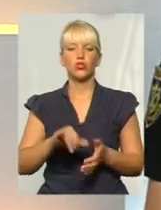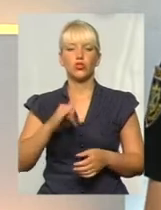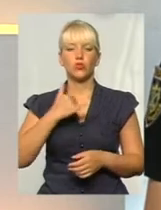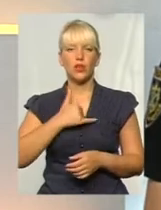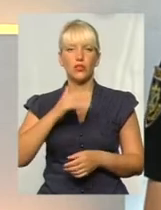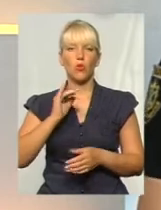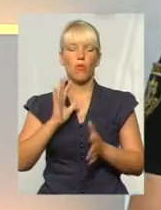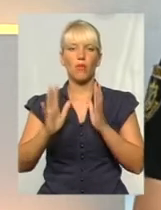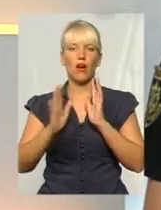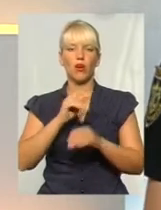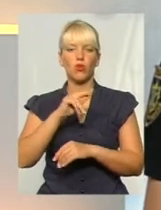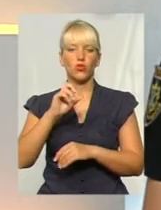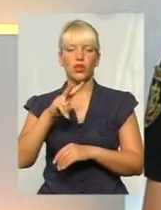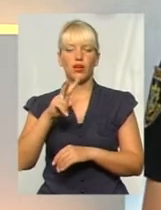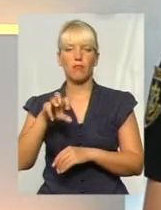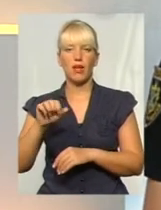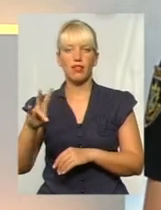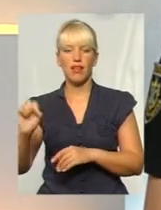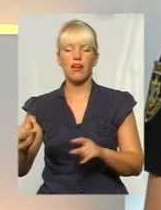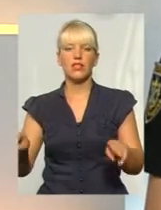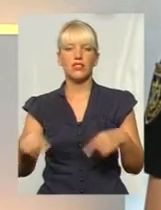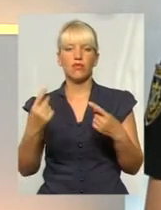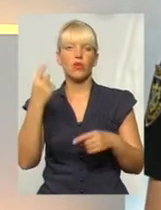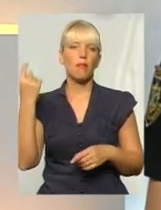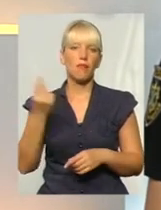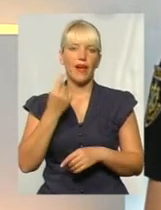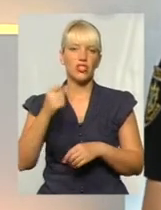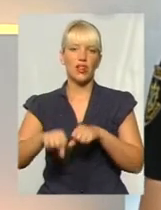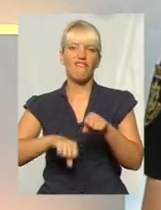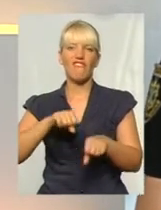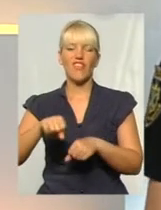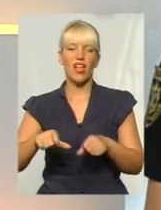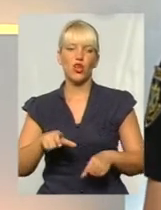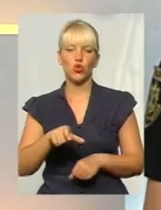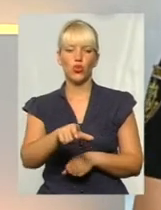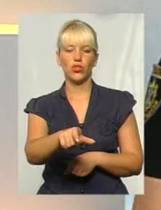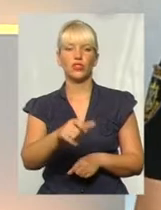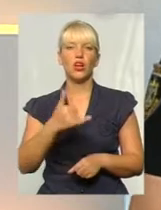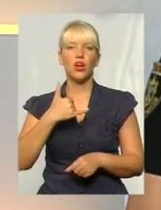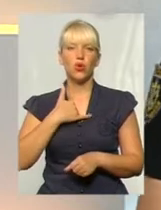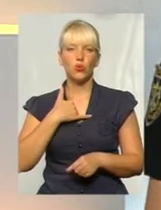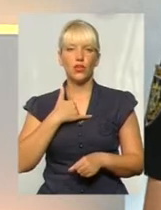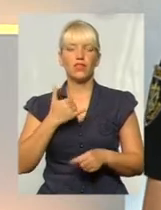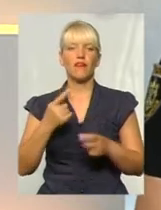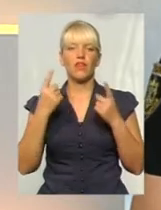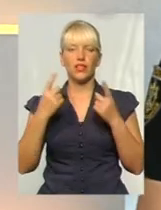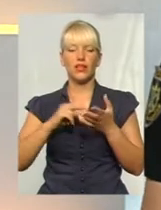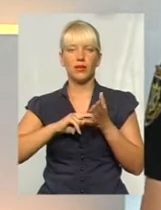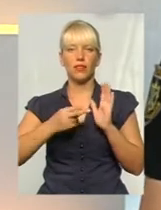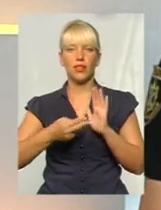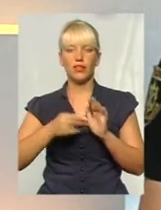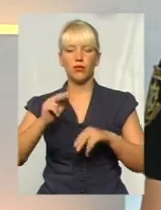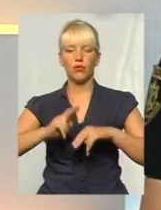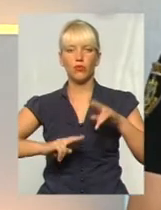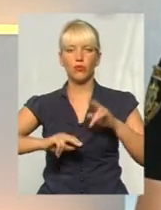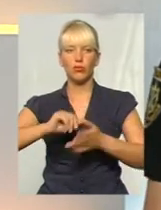Чепманова створена вже перша велодоріжка. І, наскільки мені відомо, є великі плани побудови і в